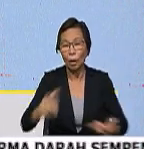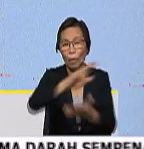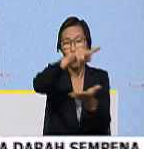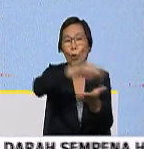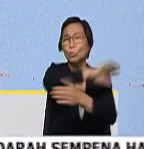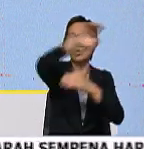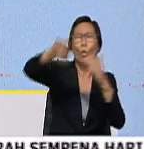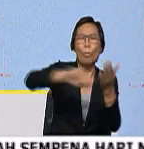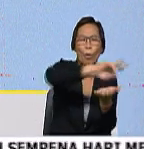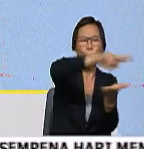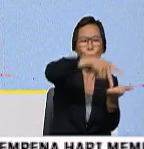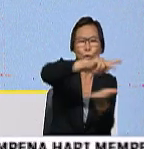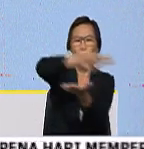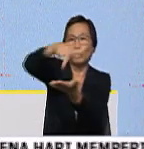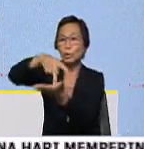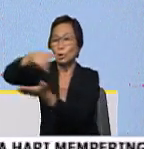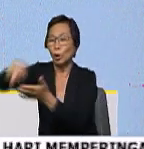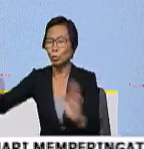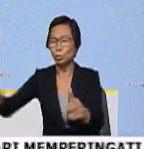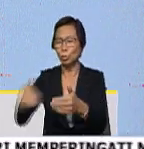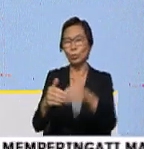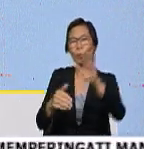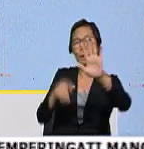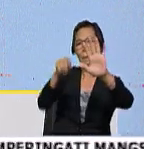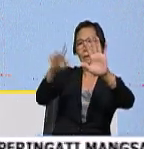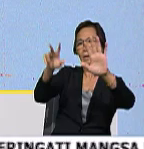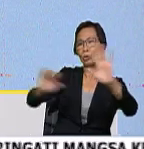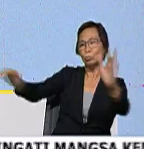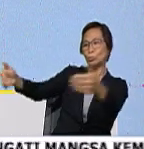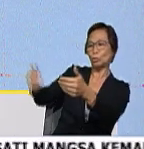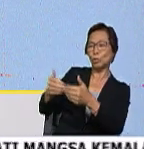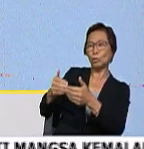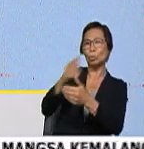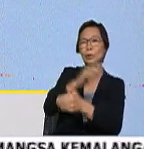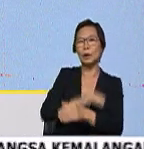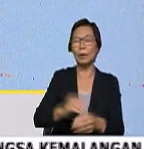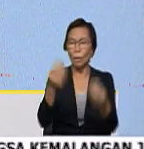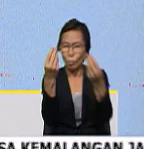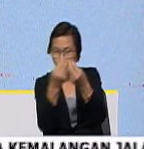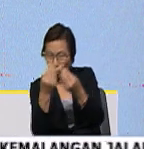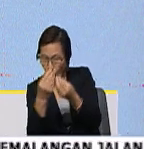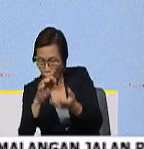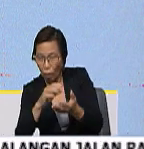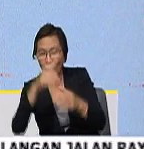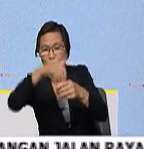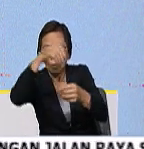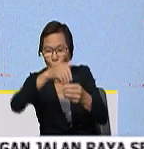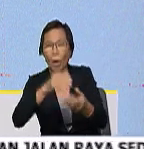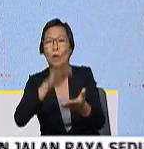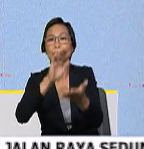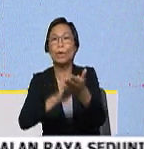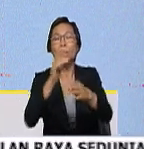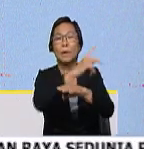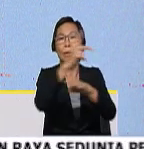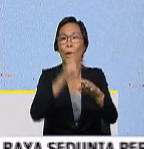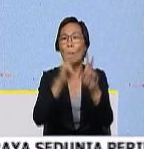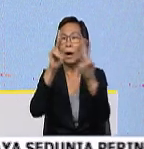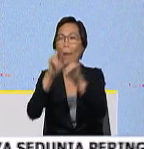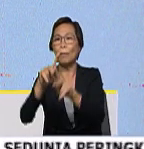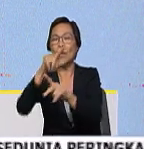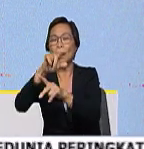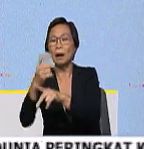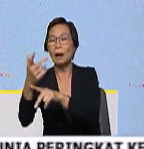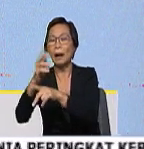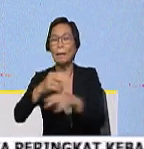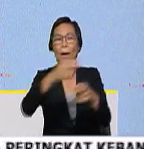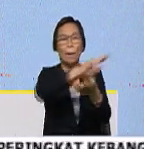pusat pengundian akan ditutup pada pukul 5.30 petang dan proses pengiraan undi akan dibuat di Sekolah Menengah Kebangsaan Kampung Gelam, Pusat